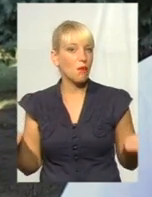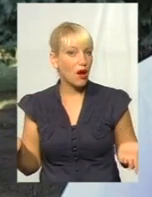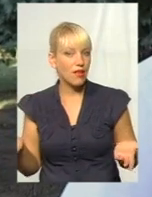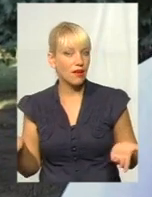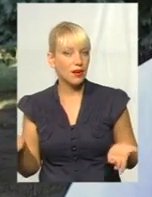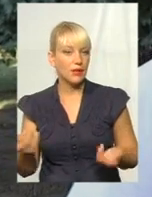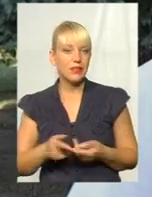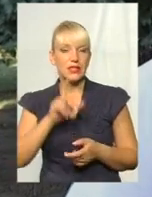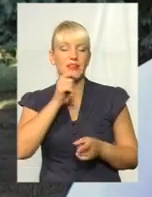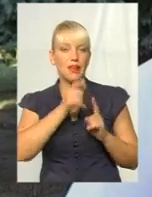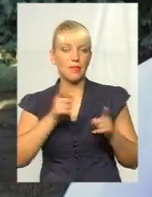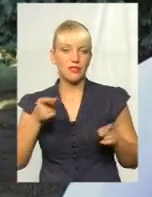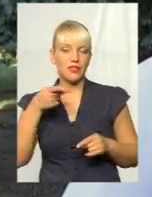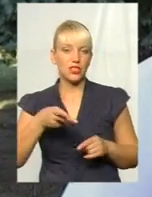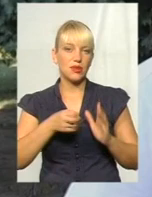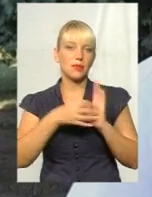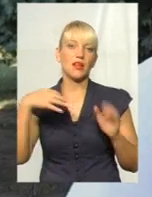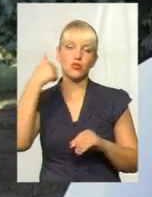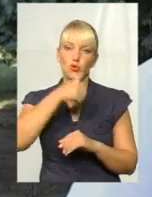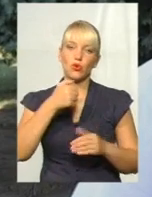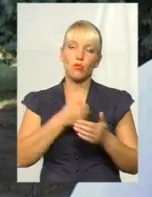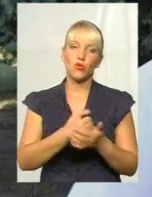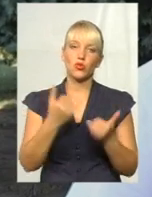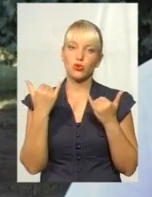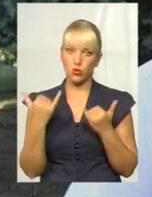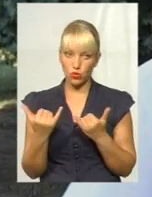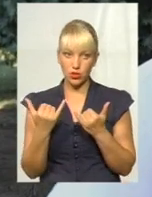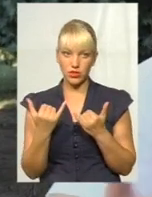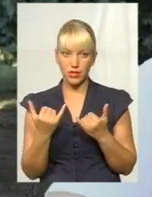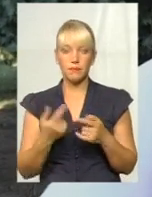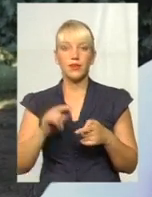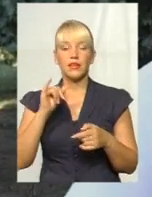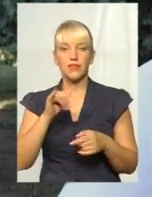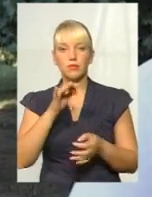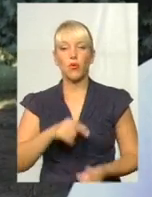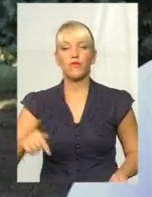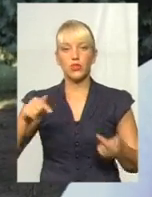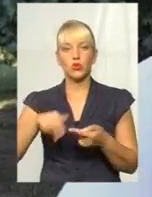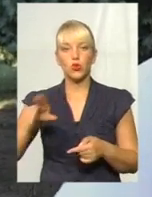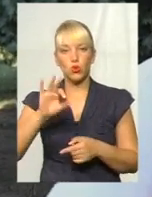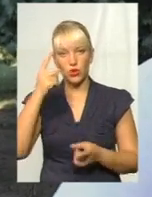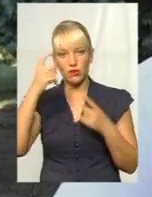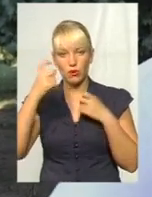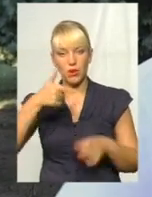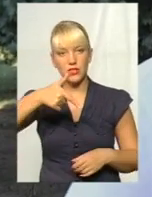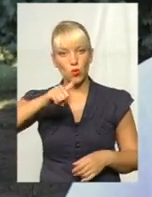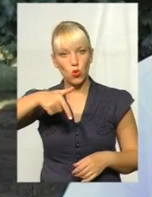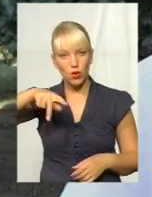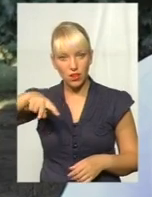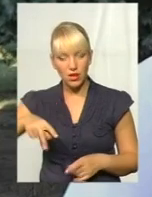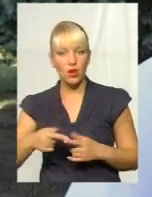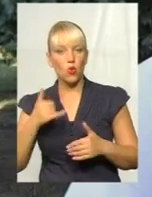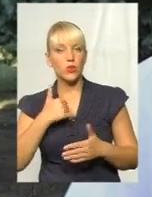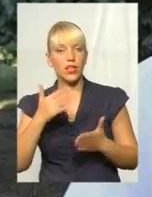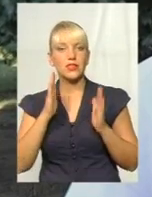За період з 2015 року по сьогодні, відповідно до інформації Google, в нас лише